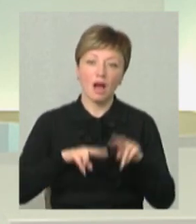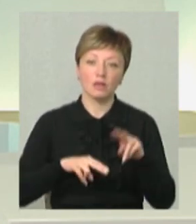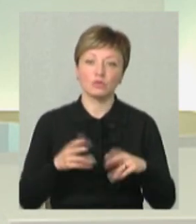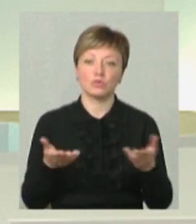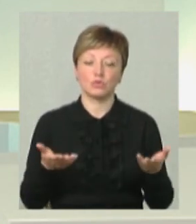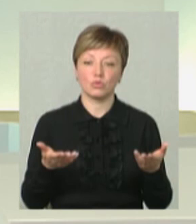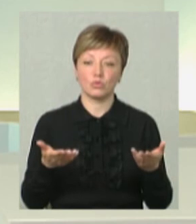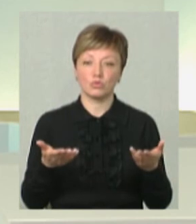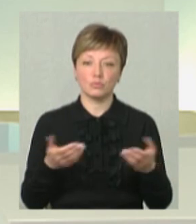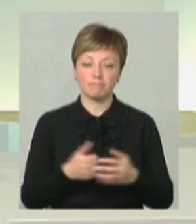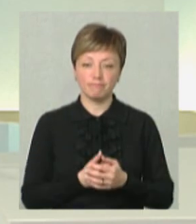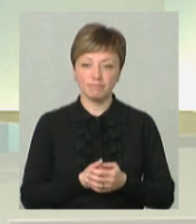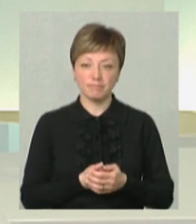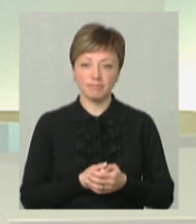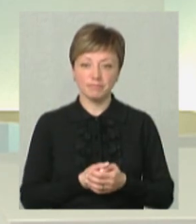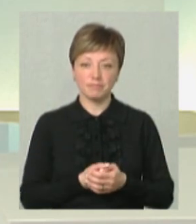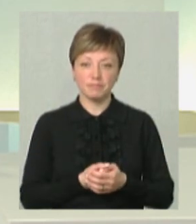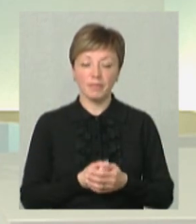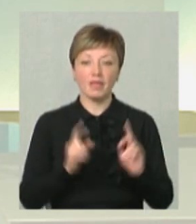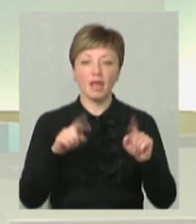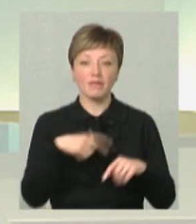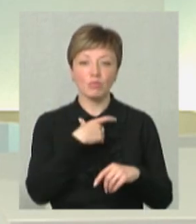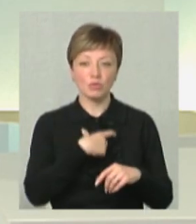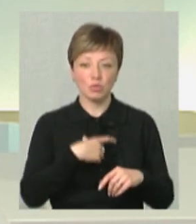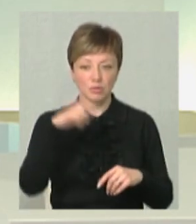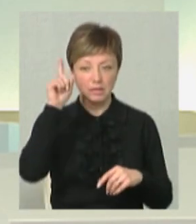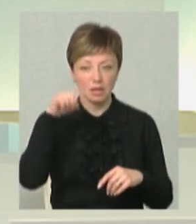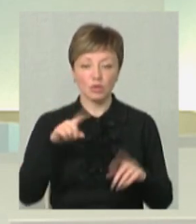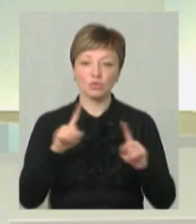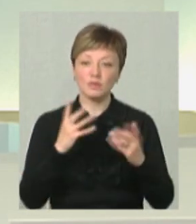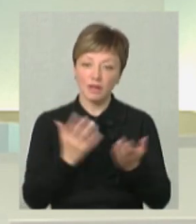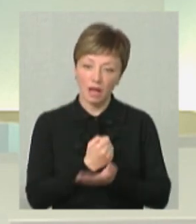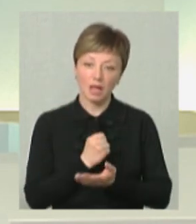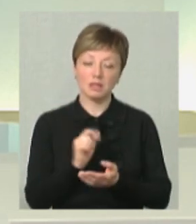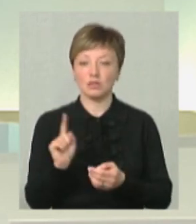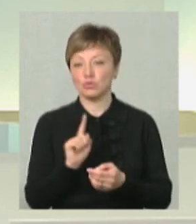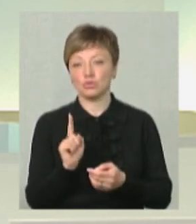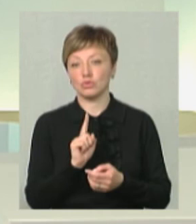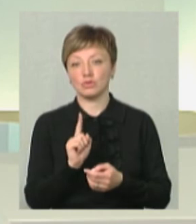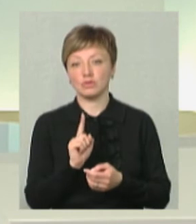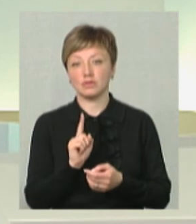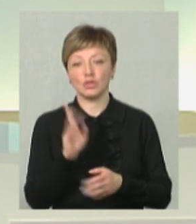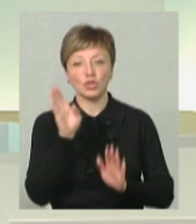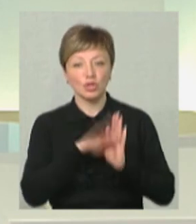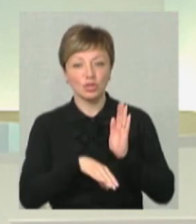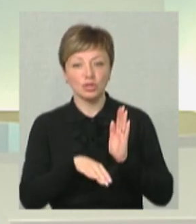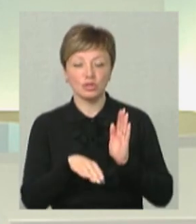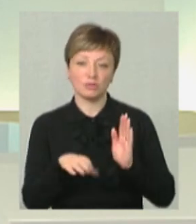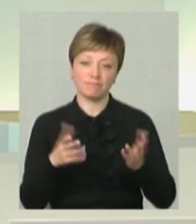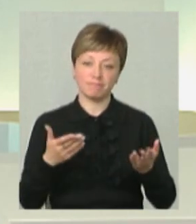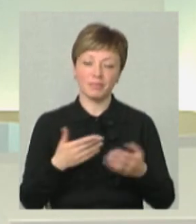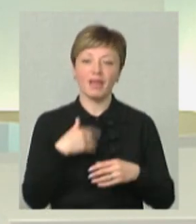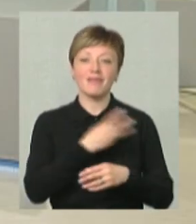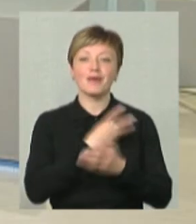і від чого. Навіть я по собі знаю, щось вдається, щось гірше для себе. Ну,